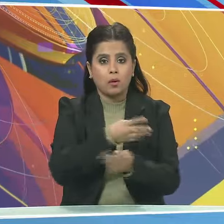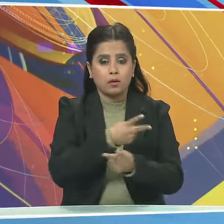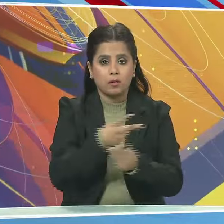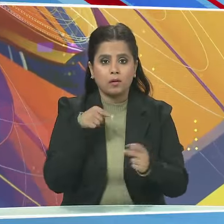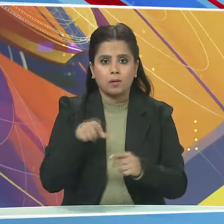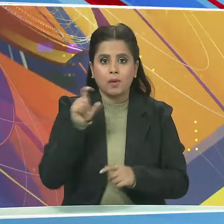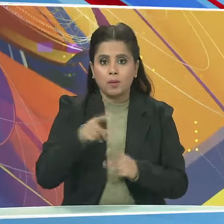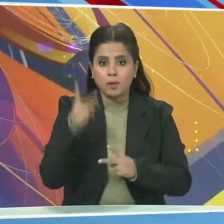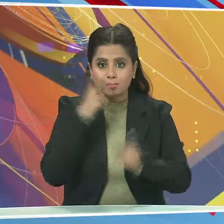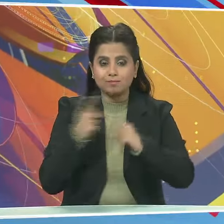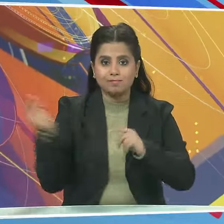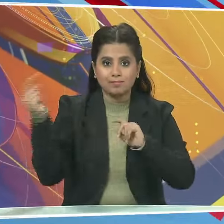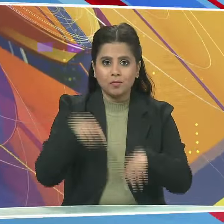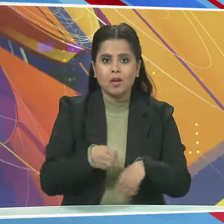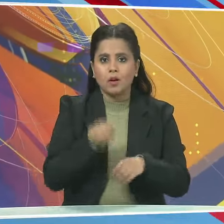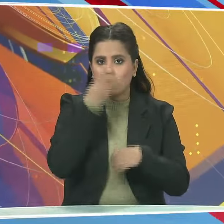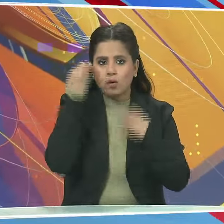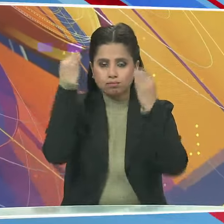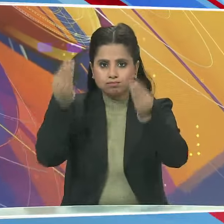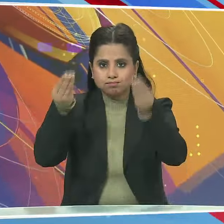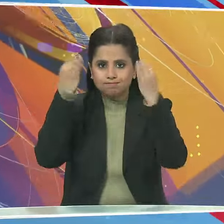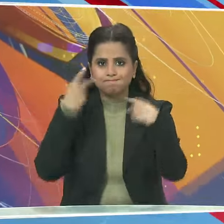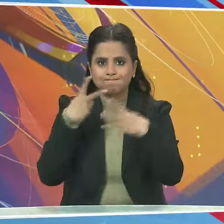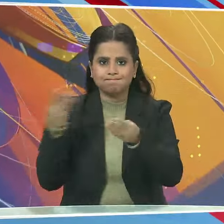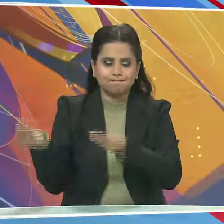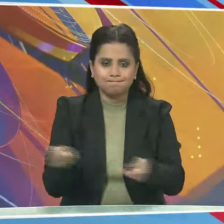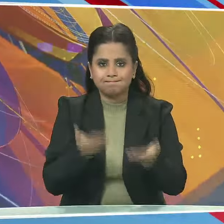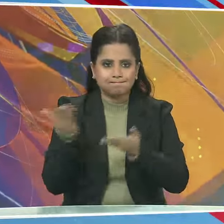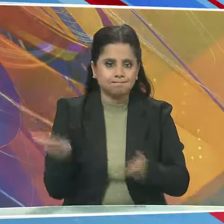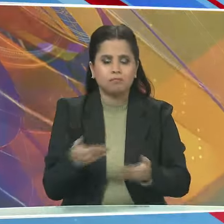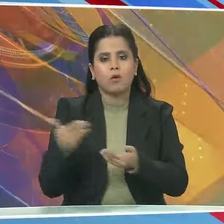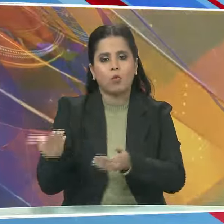पर्यटकों का फूल मालाओं से स्वागत किया